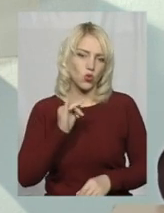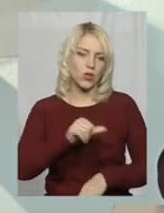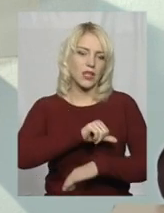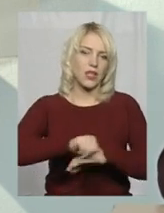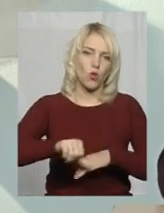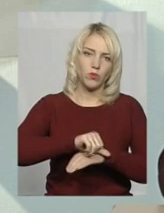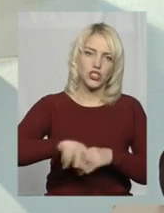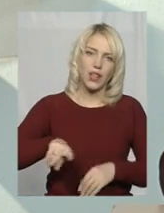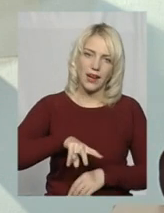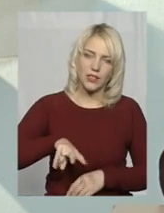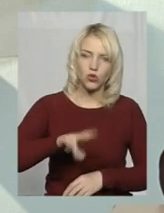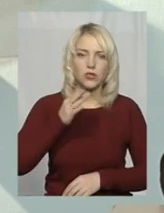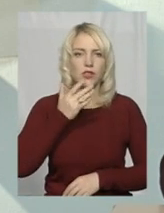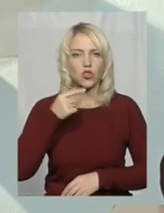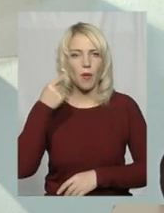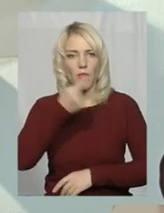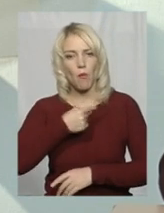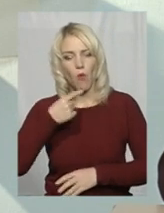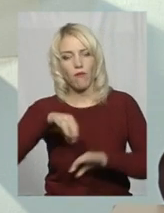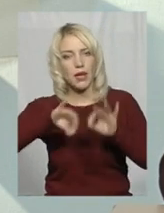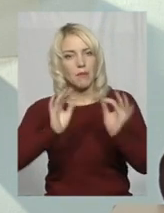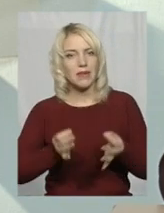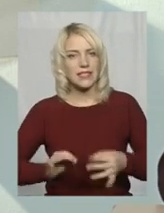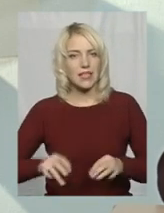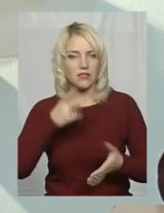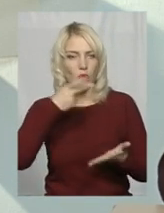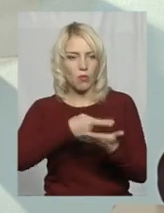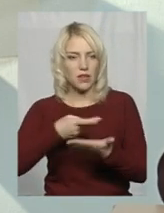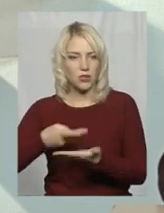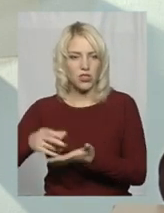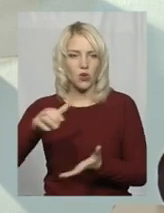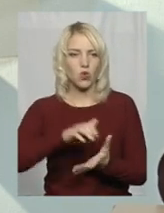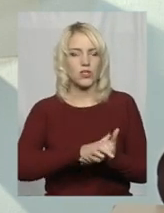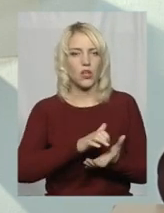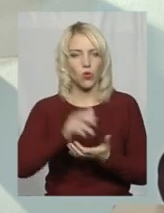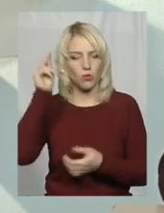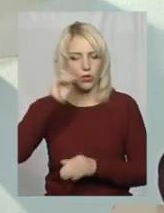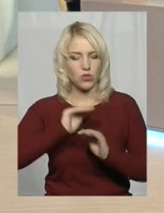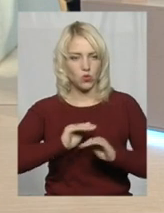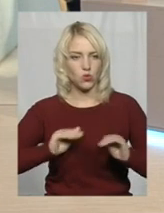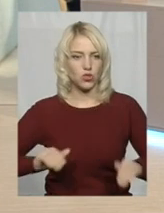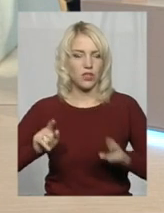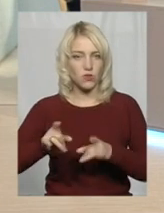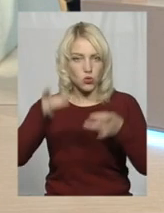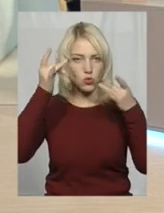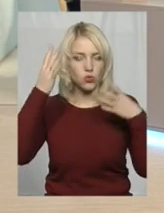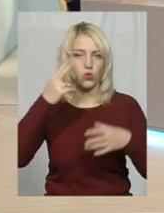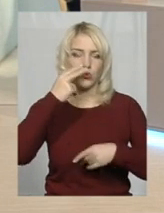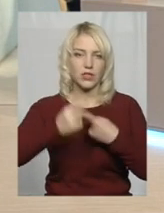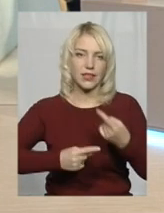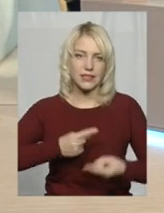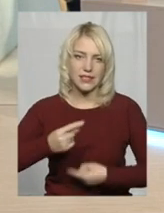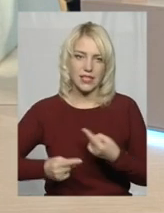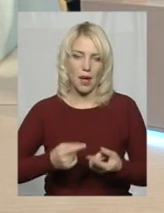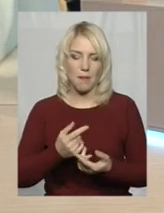література, іноземні мови, мистецтво, передбачає ознайомлення учнів із культурою, традиціями,